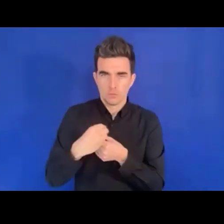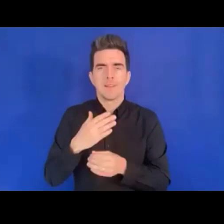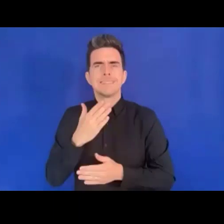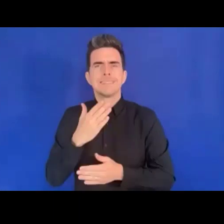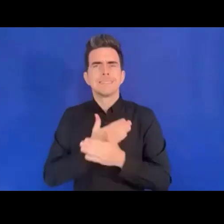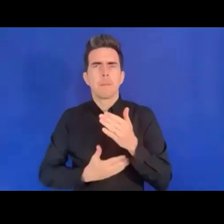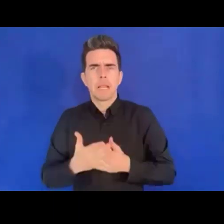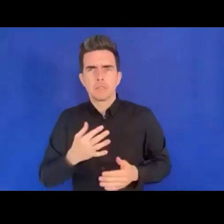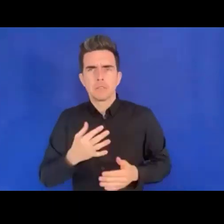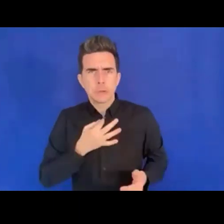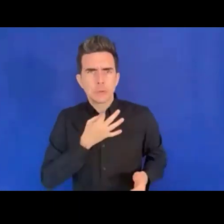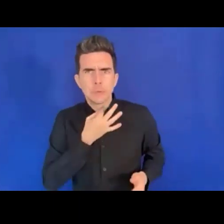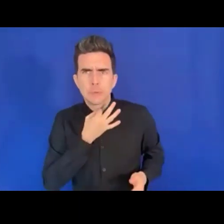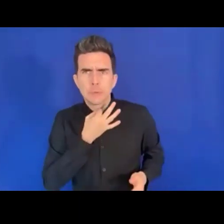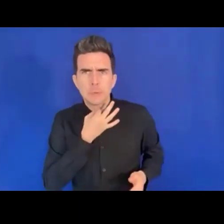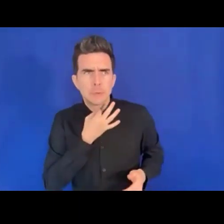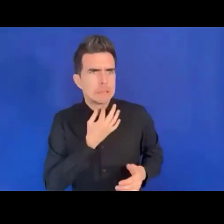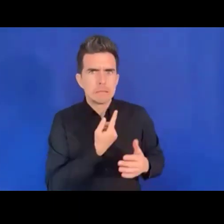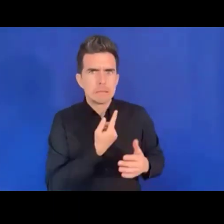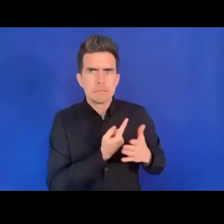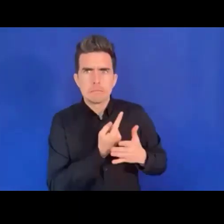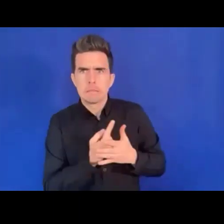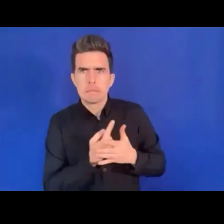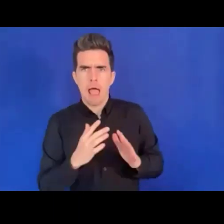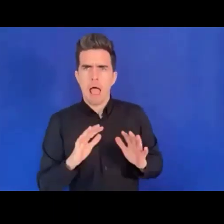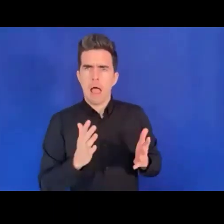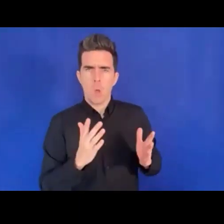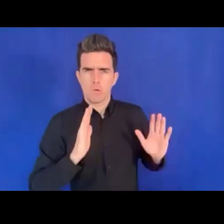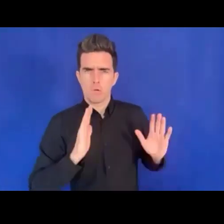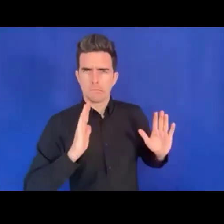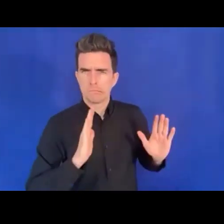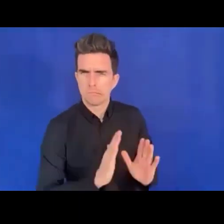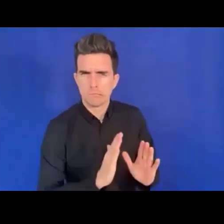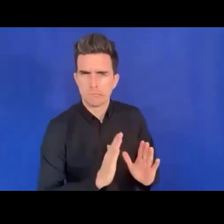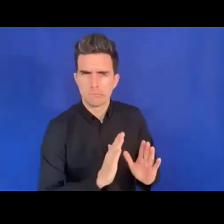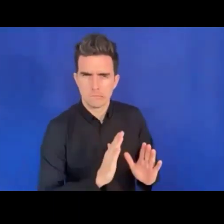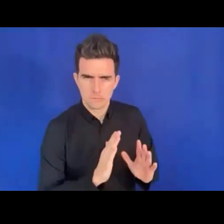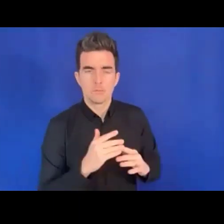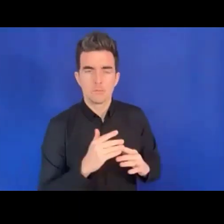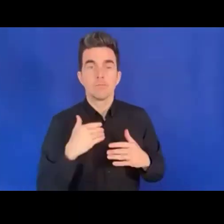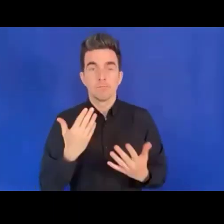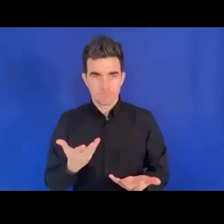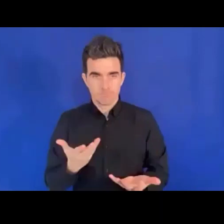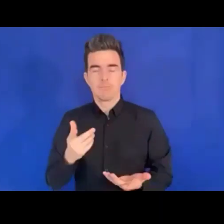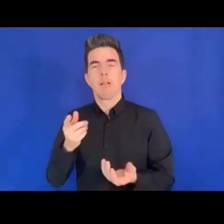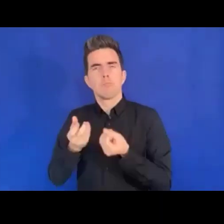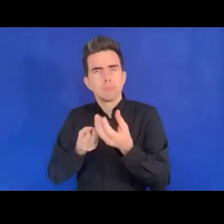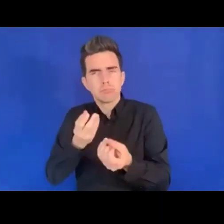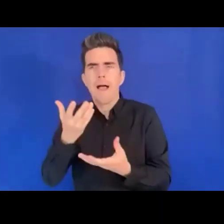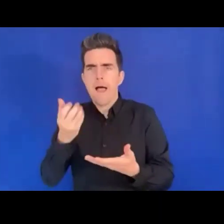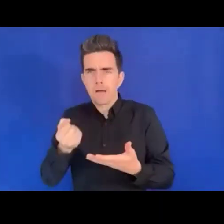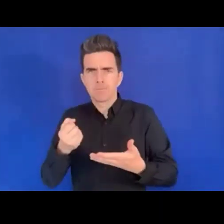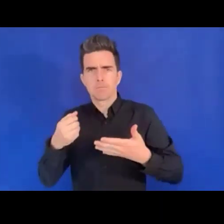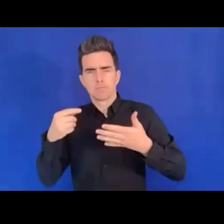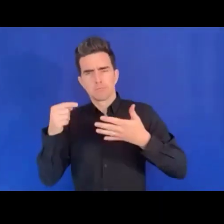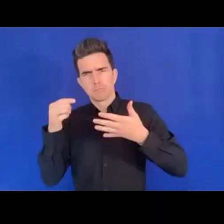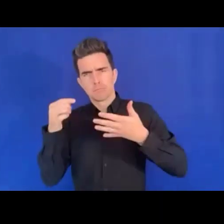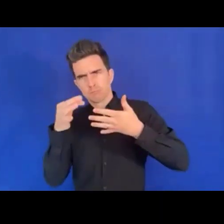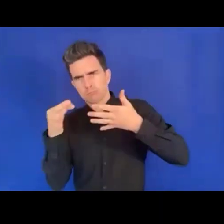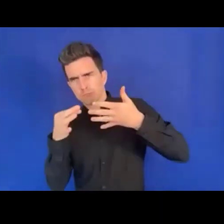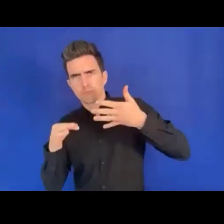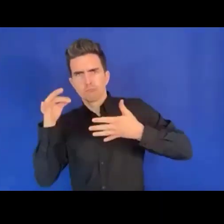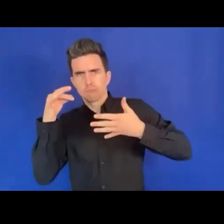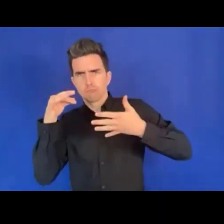de la résilience face aux catastrophes. Et plus tard dans la session, nous allons écouter certains exemples pratiques